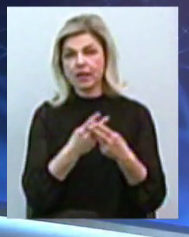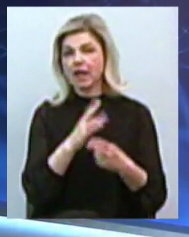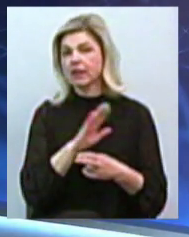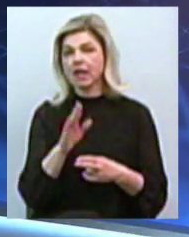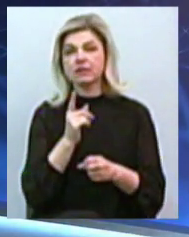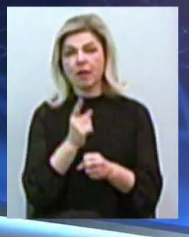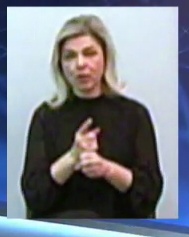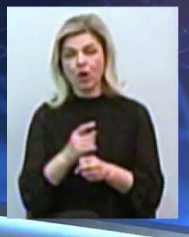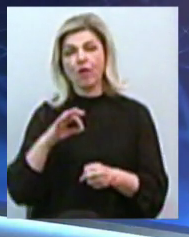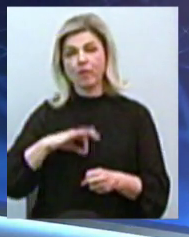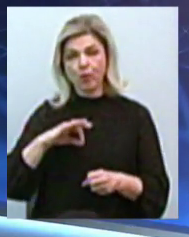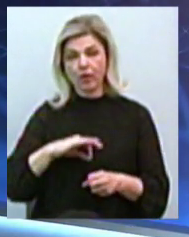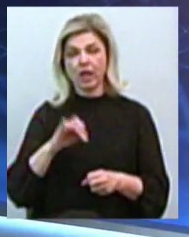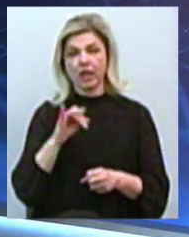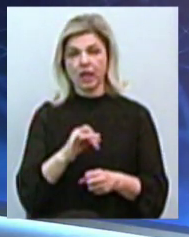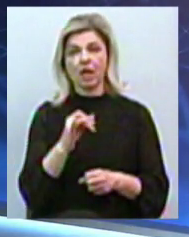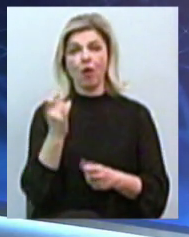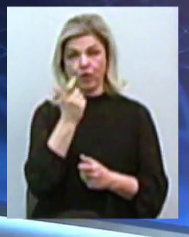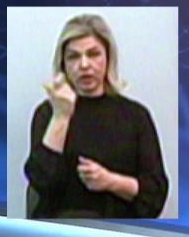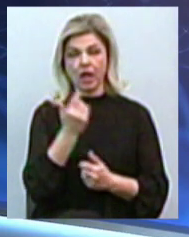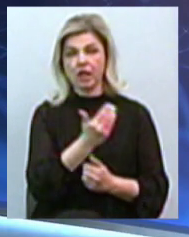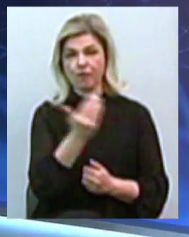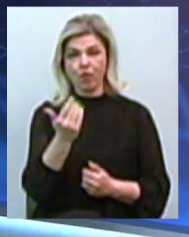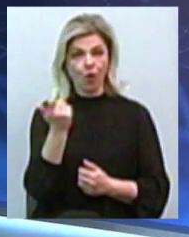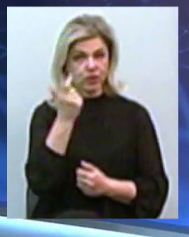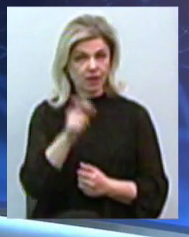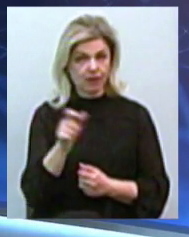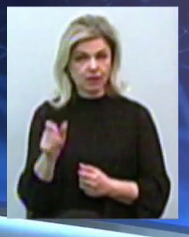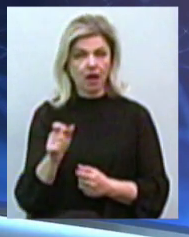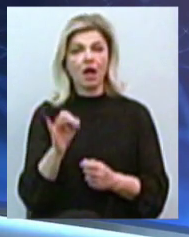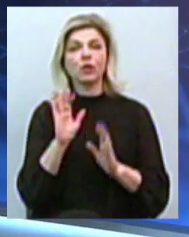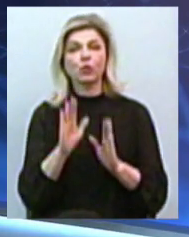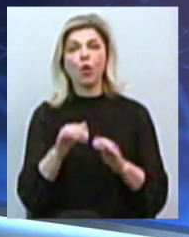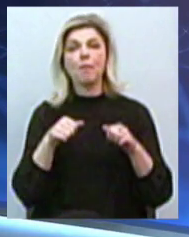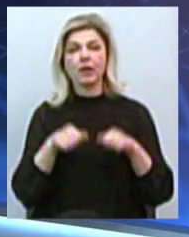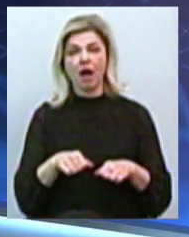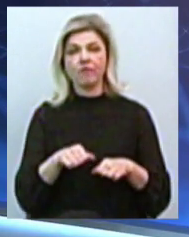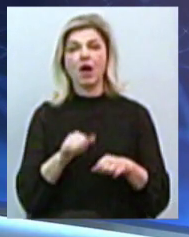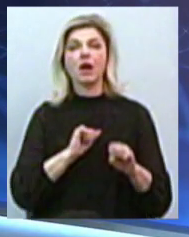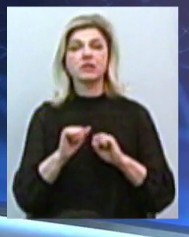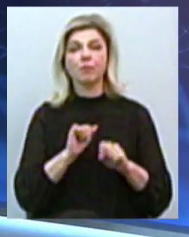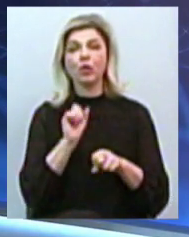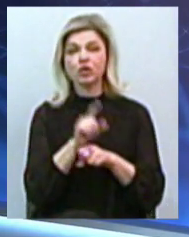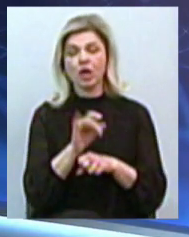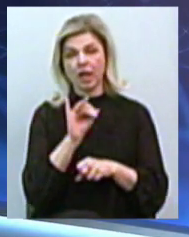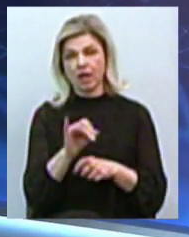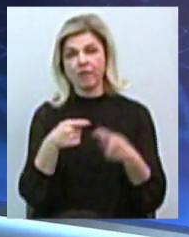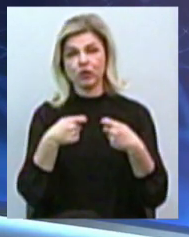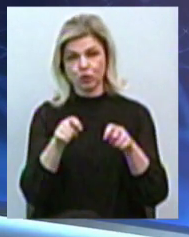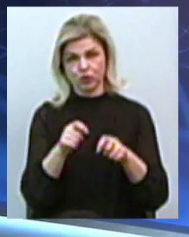користуватися та володіти вказаним майном його власникам. Заборона суду стосується лише права розпоряджатися та відчужувати його.